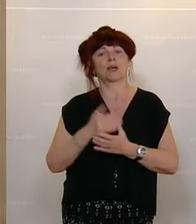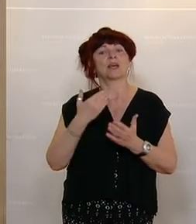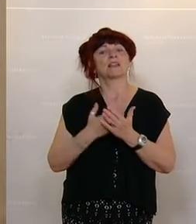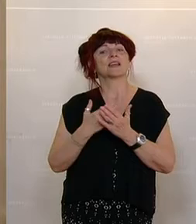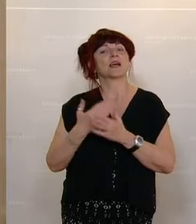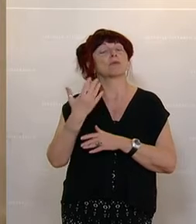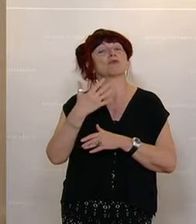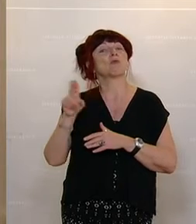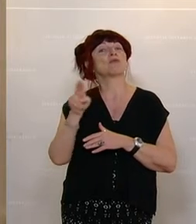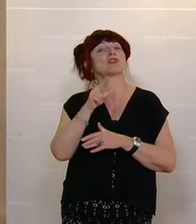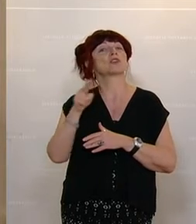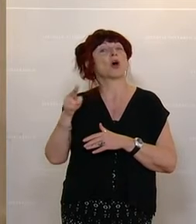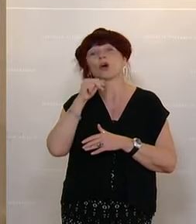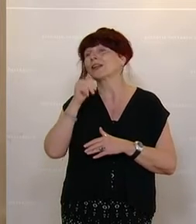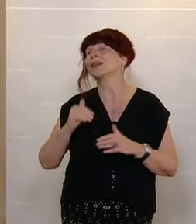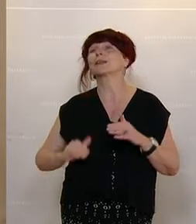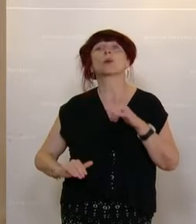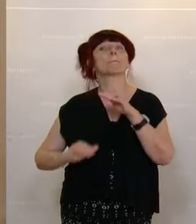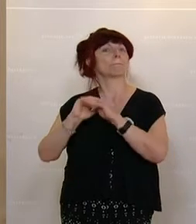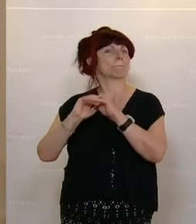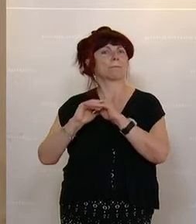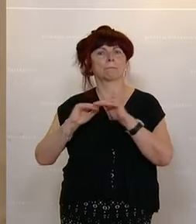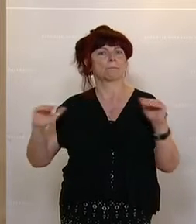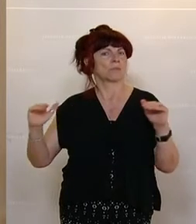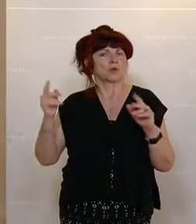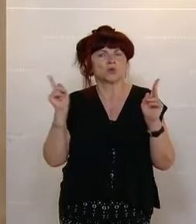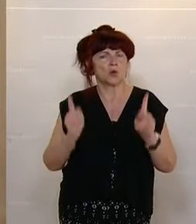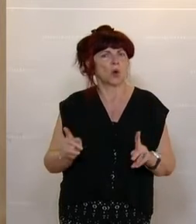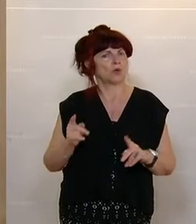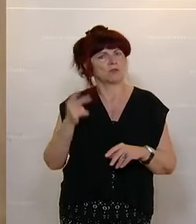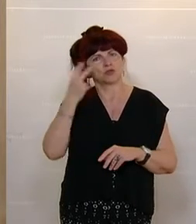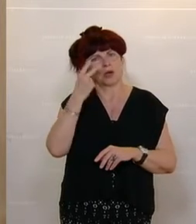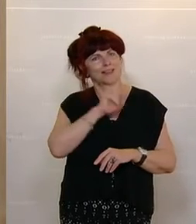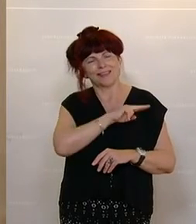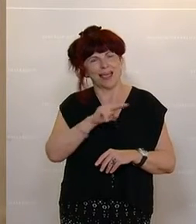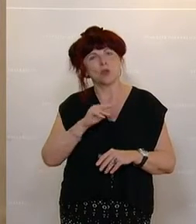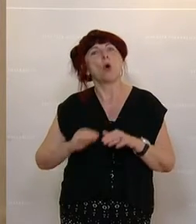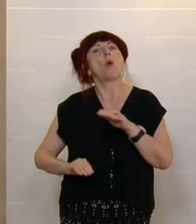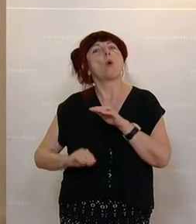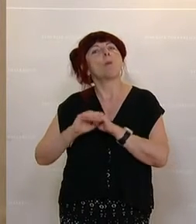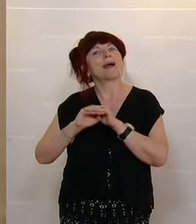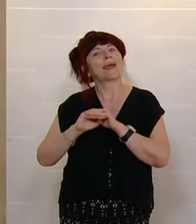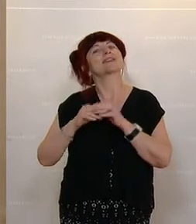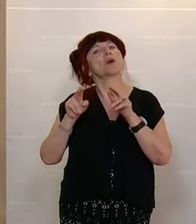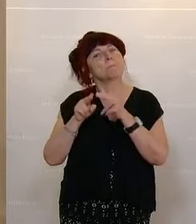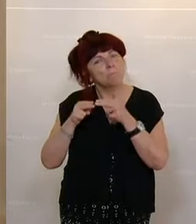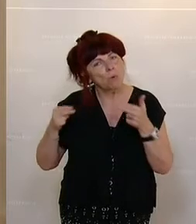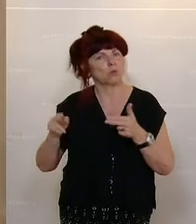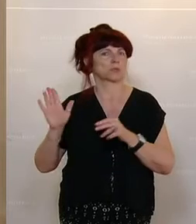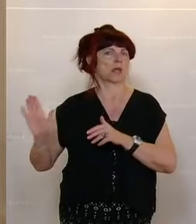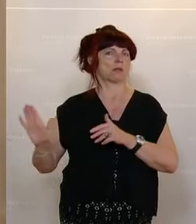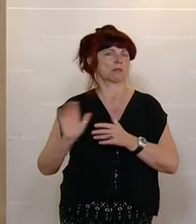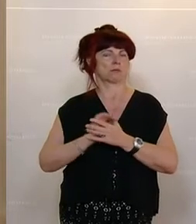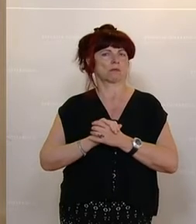Euro nicht als generelle Obergrenze zu verstehen. Und das ist mir ganz wichtig, sondern nur als Obergrenze des Bundes. Und das